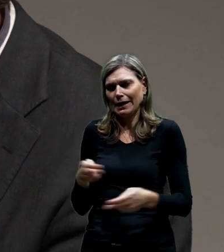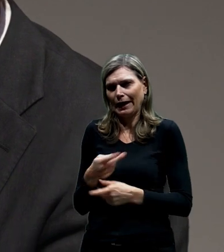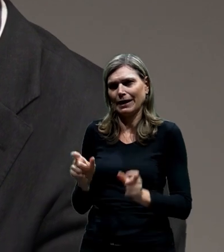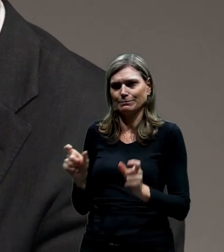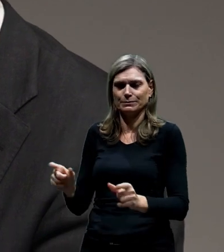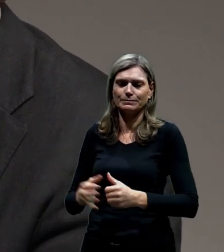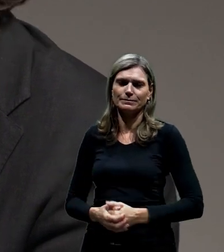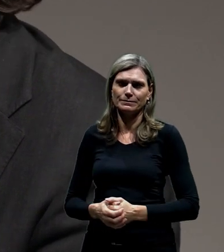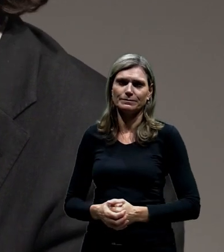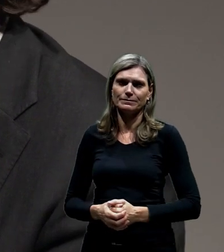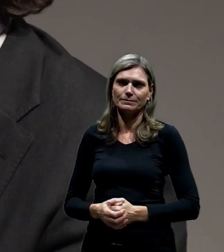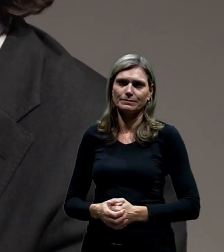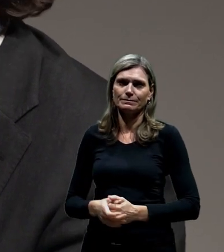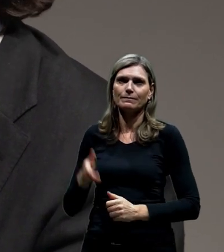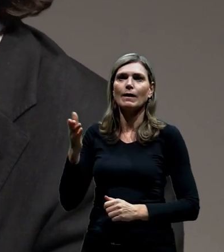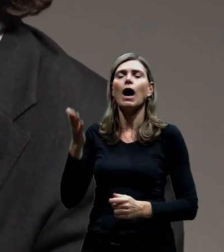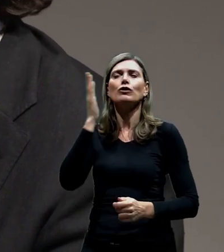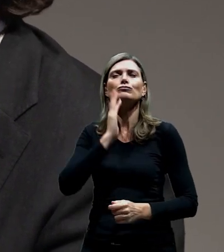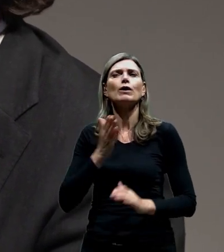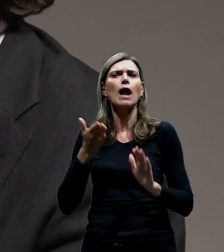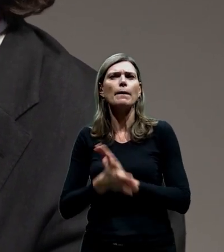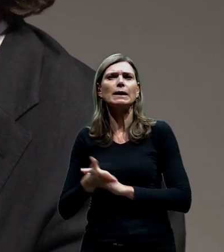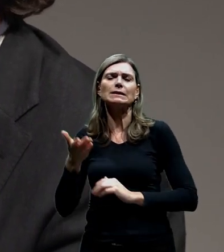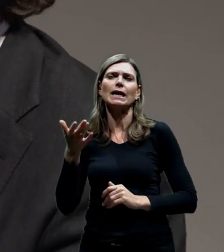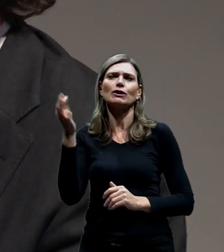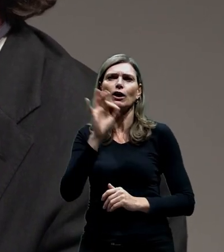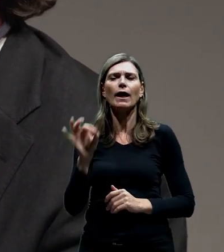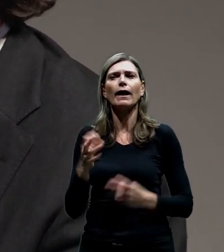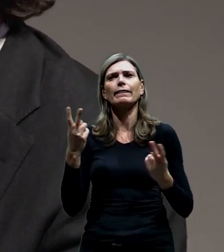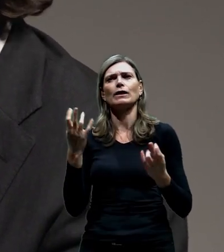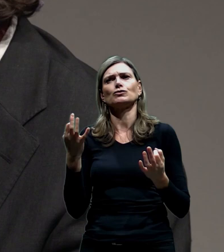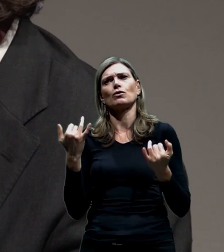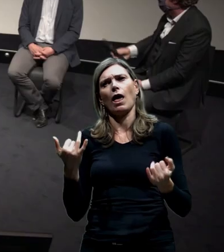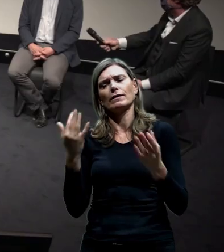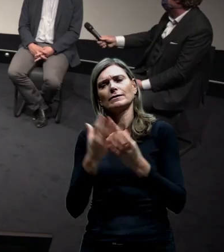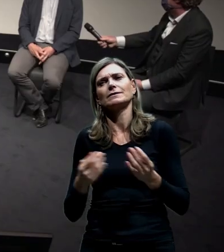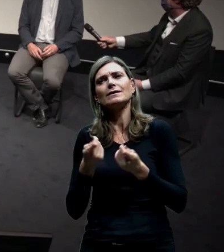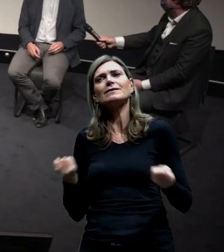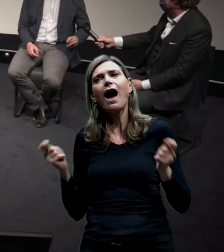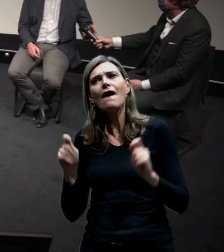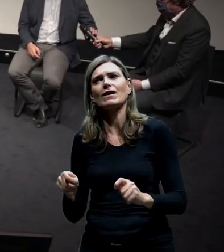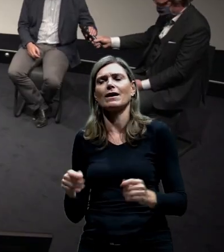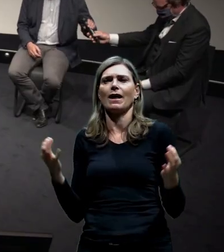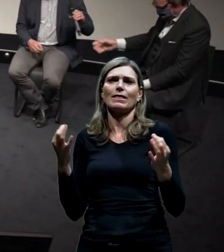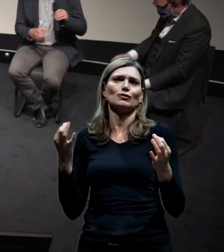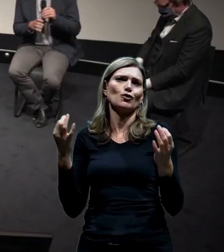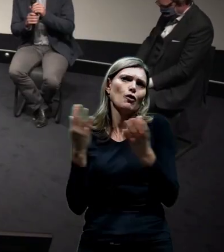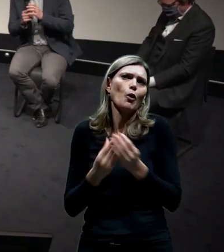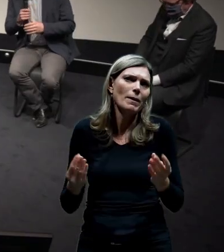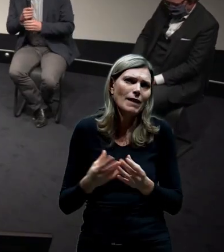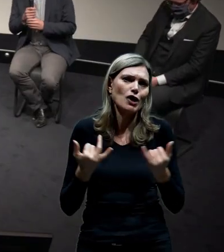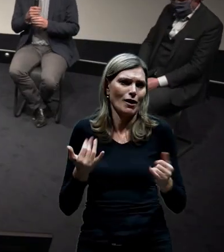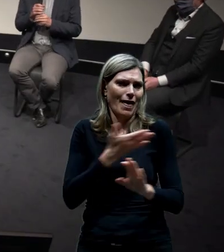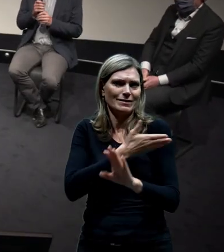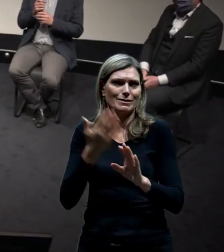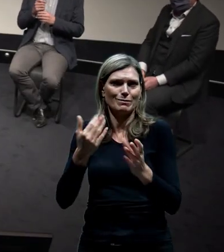bychom prosím, protože Pány náměstky pochytí na závěr se nějak rozloučit nebo okomentovat to, co jsme dneska řekli. Tak